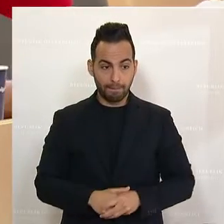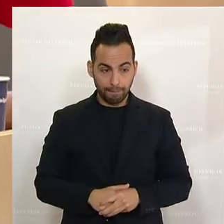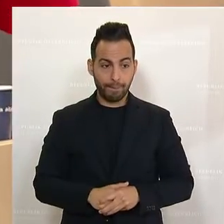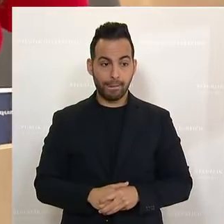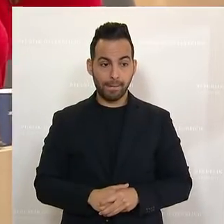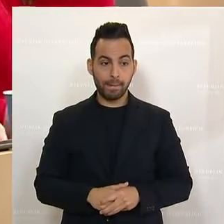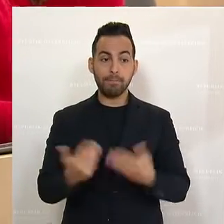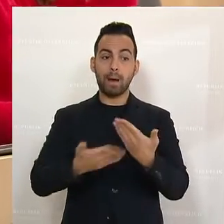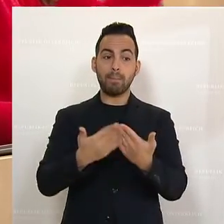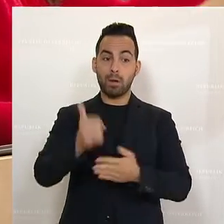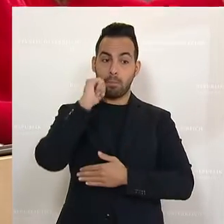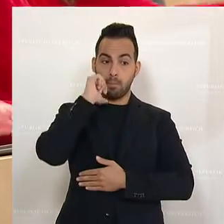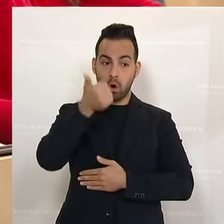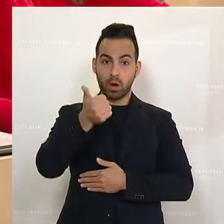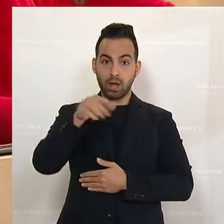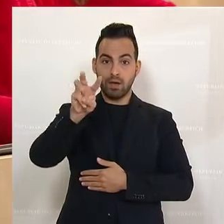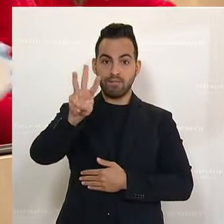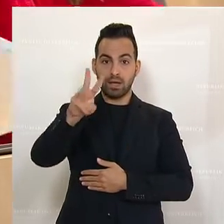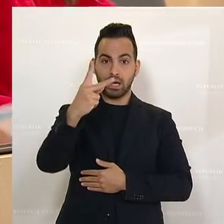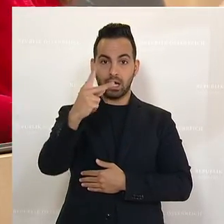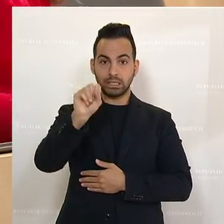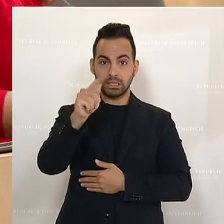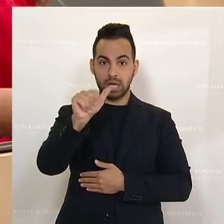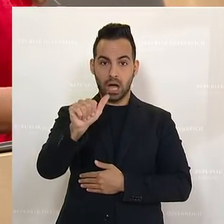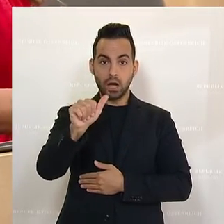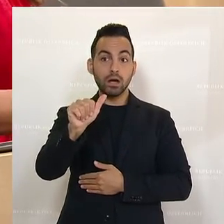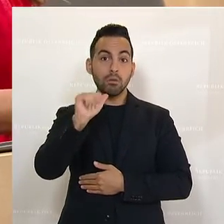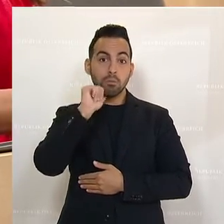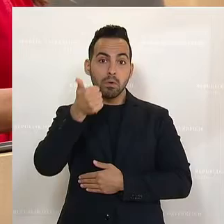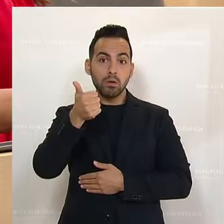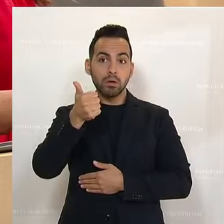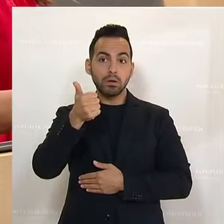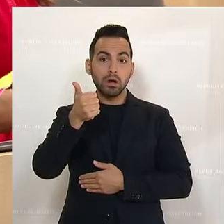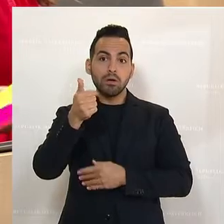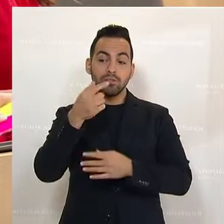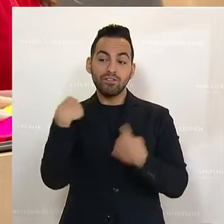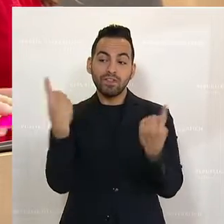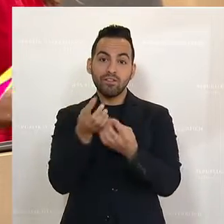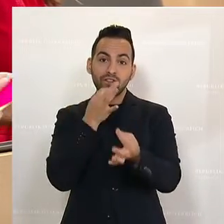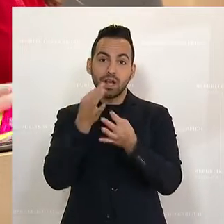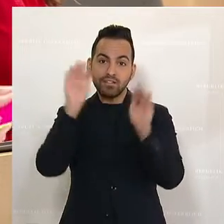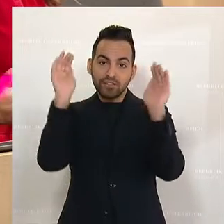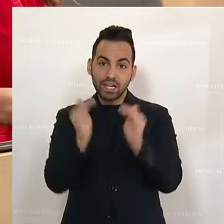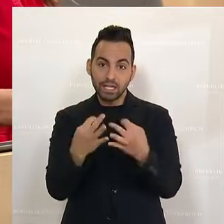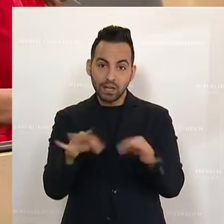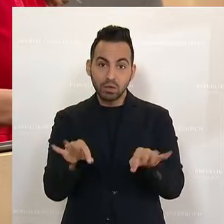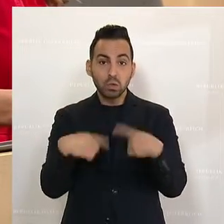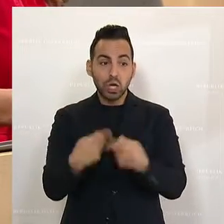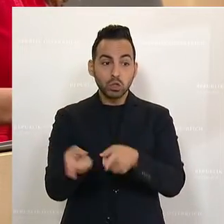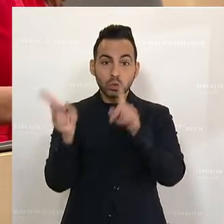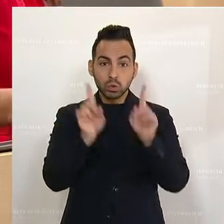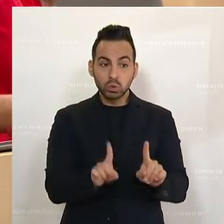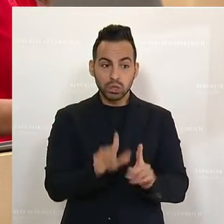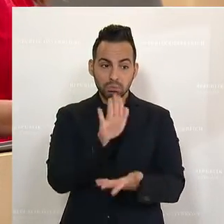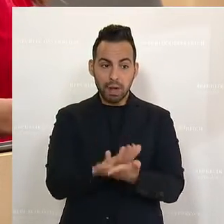wenn wir morgen laut WKStA auch nur begrenzt fragen dürfen, was wahr ist, dann wird sich dieser Zustand auch nicht ändern.